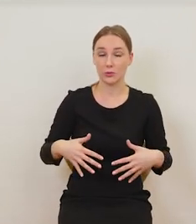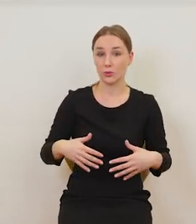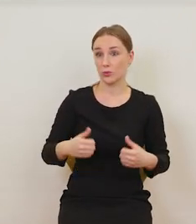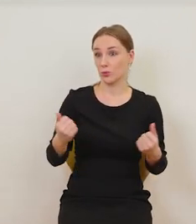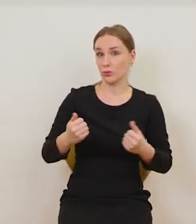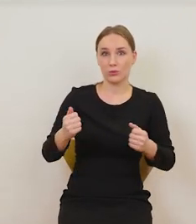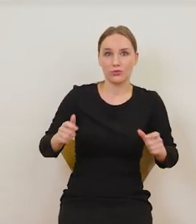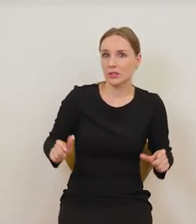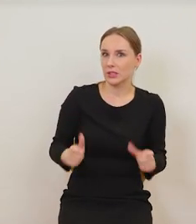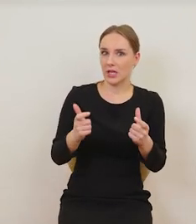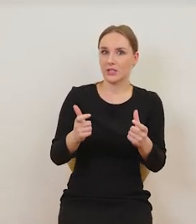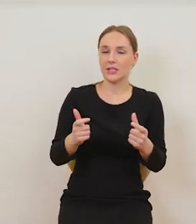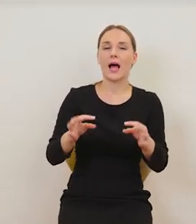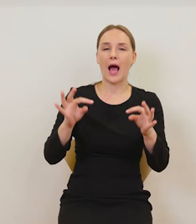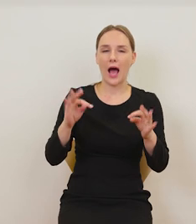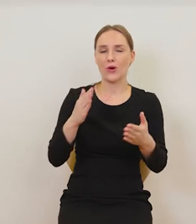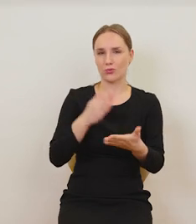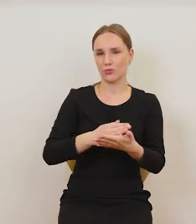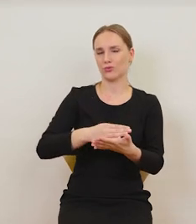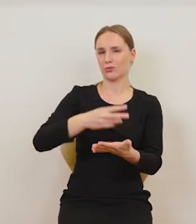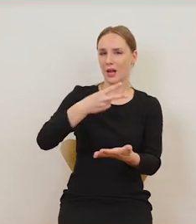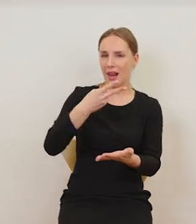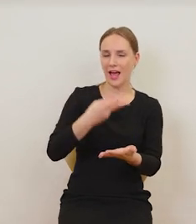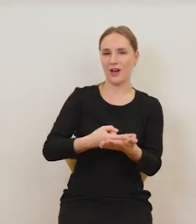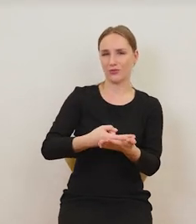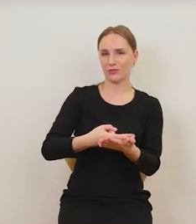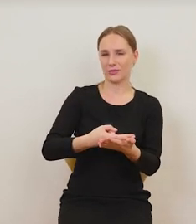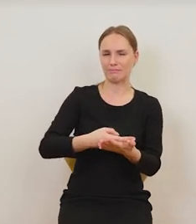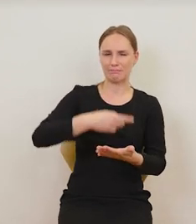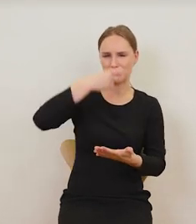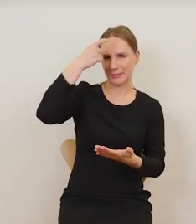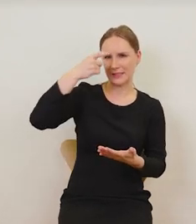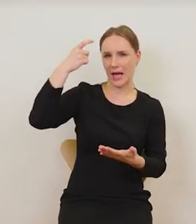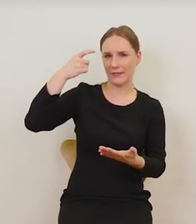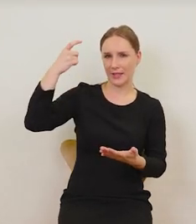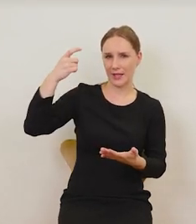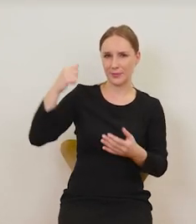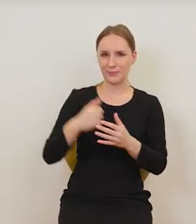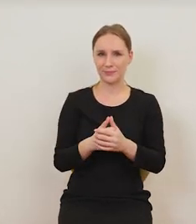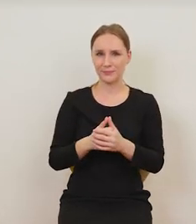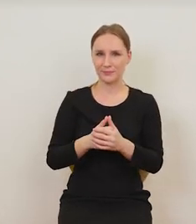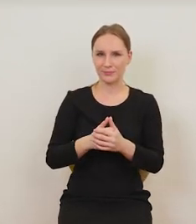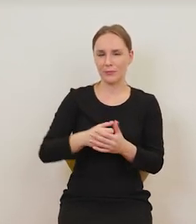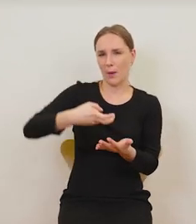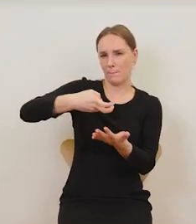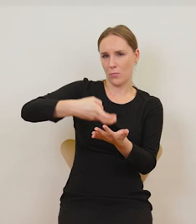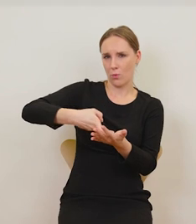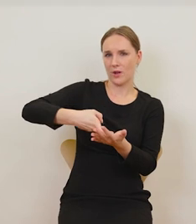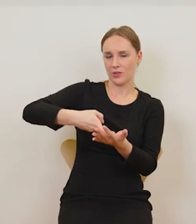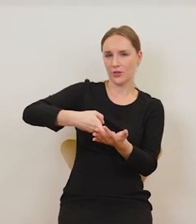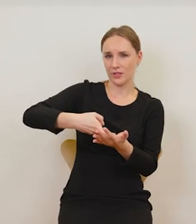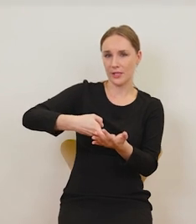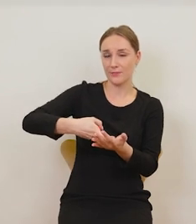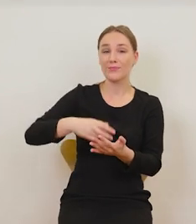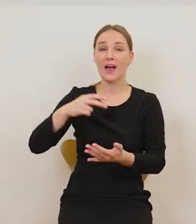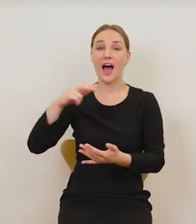przedsięwzięcie. Leży dość pijany w takiej pozycji półleżącej i